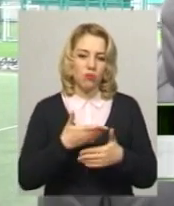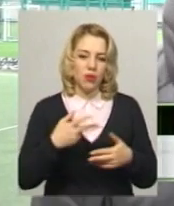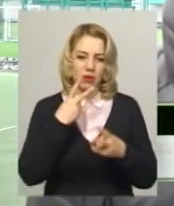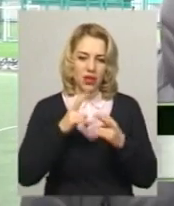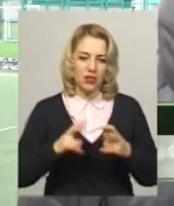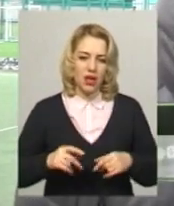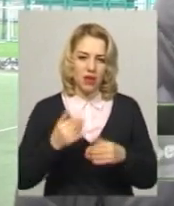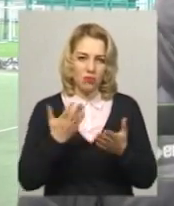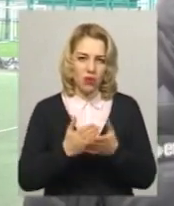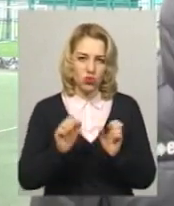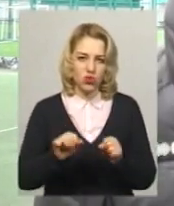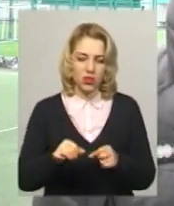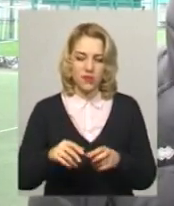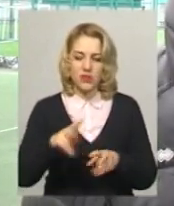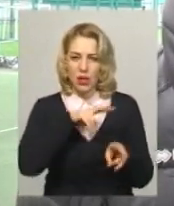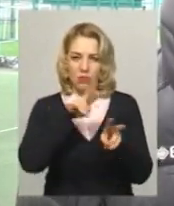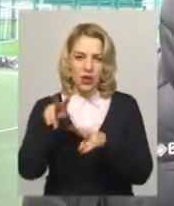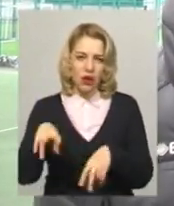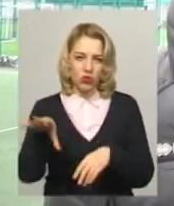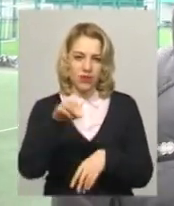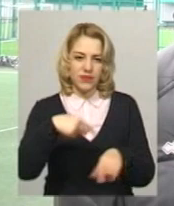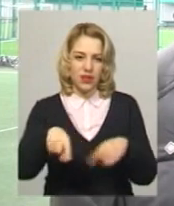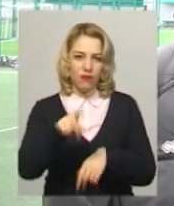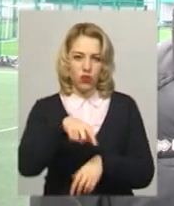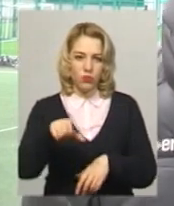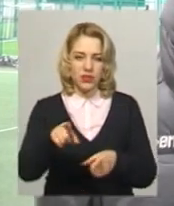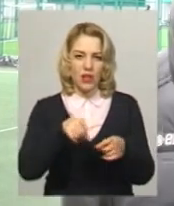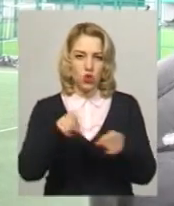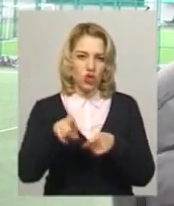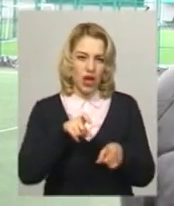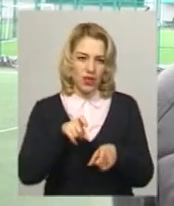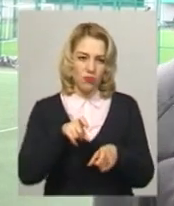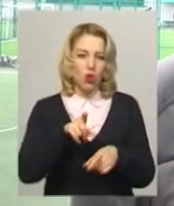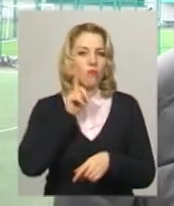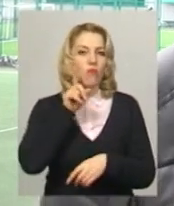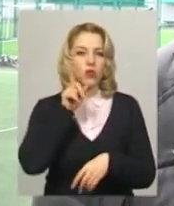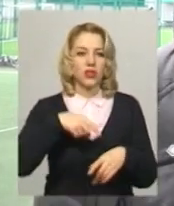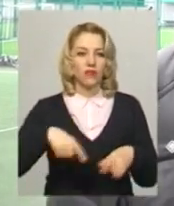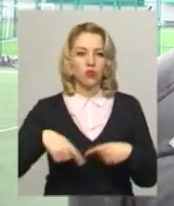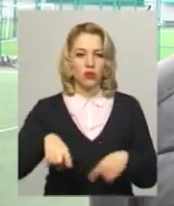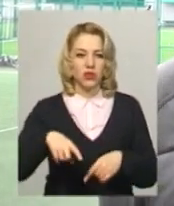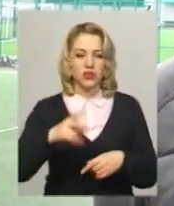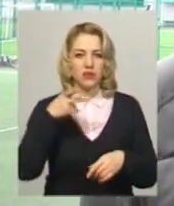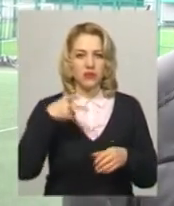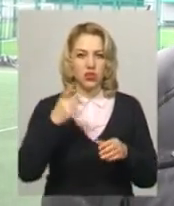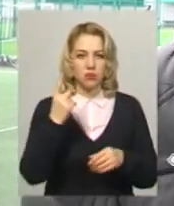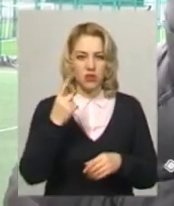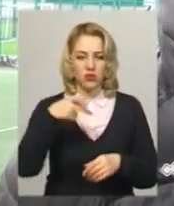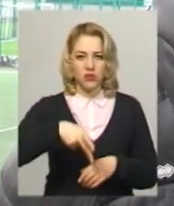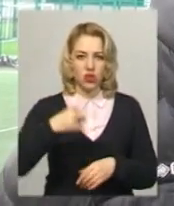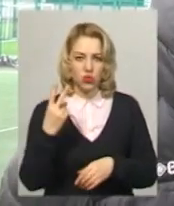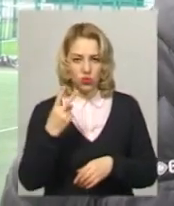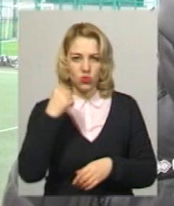маємо можливість переглянути всіх футболістів. Так, залучаємо молодих футболістів 2001 року,